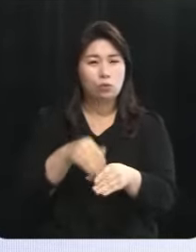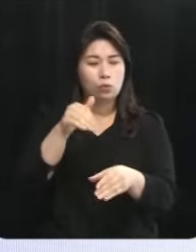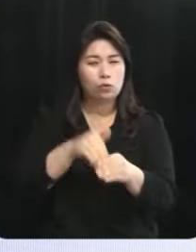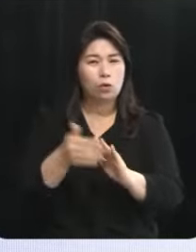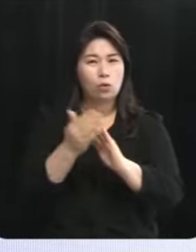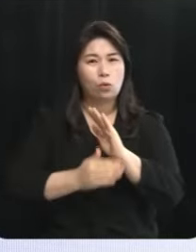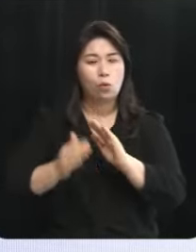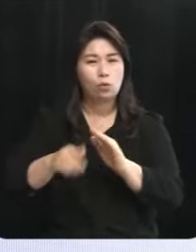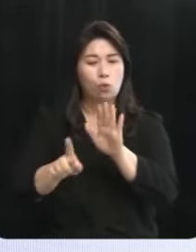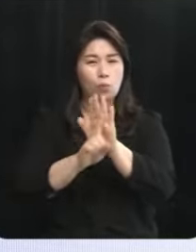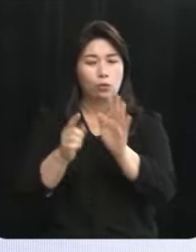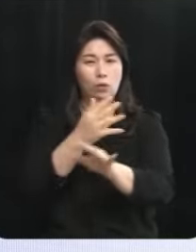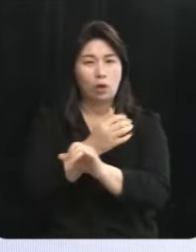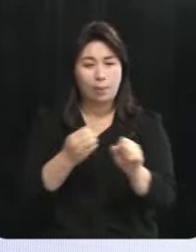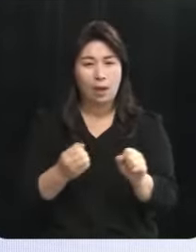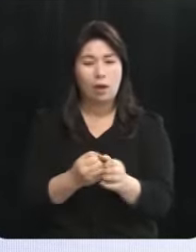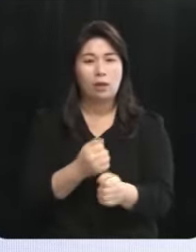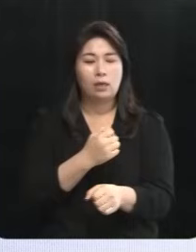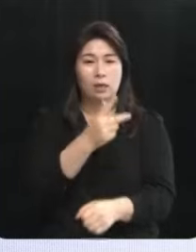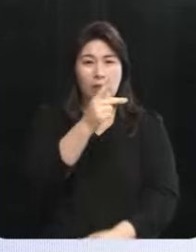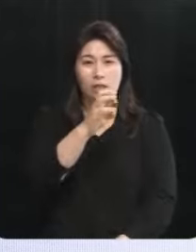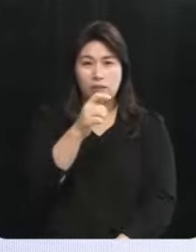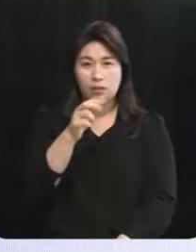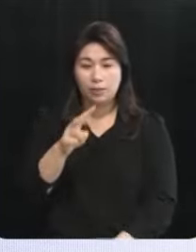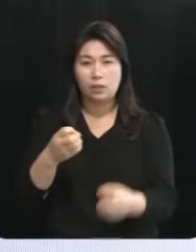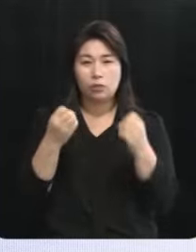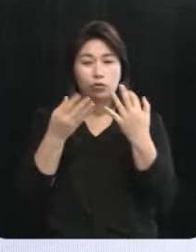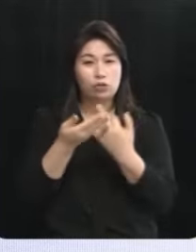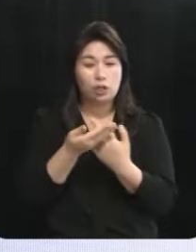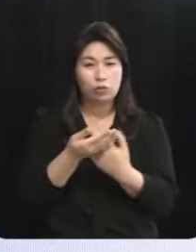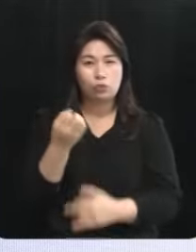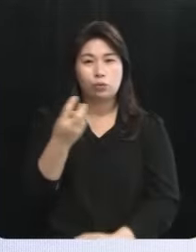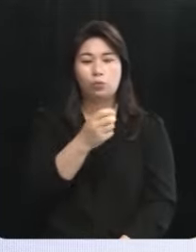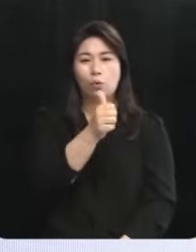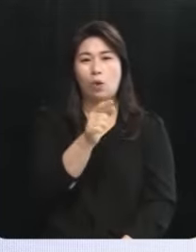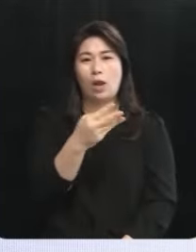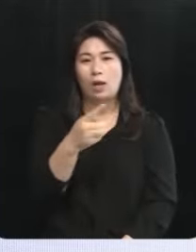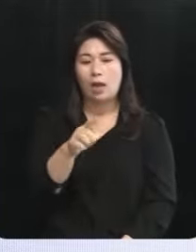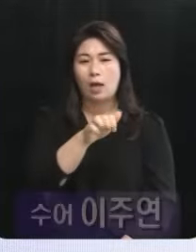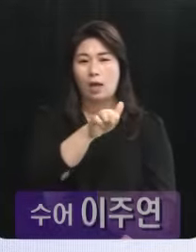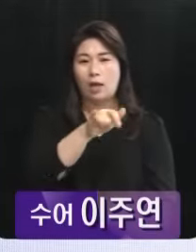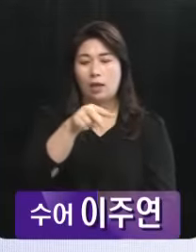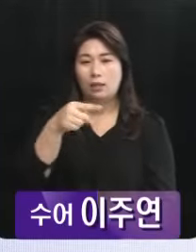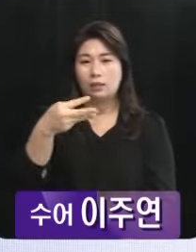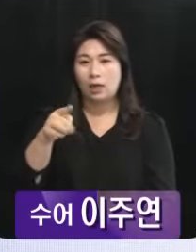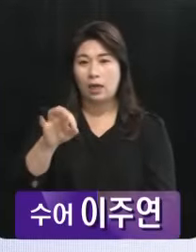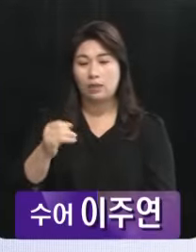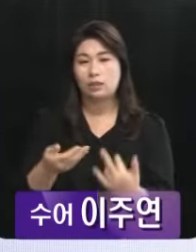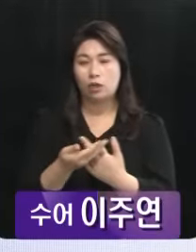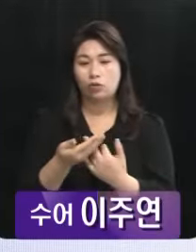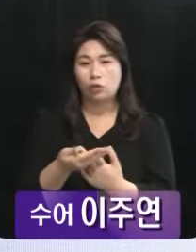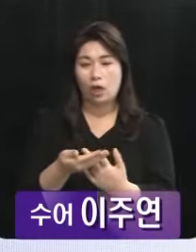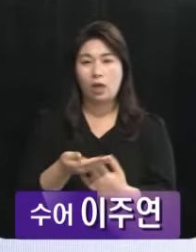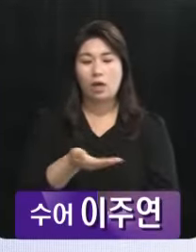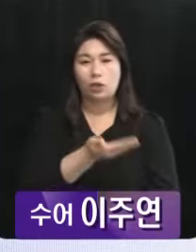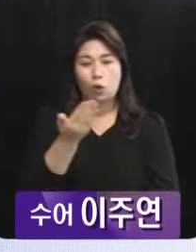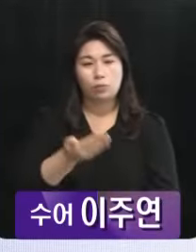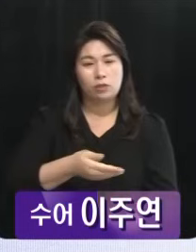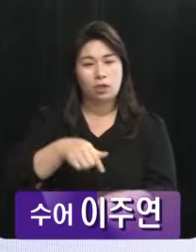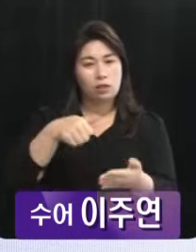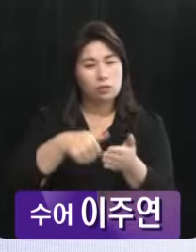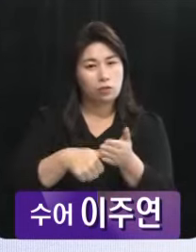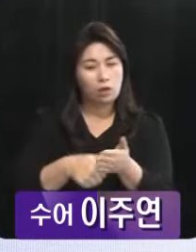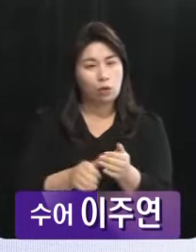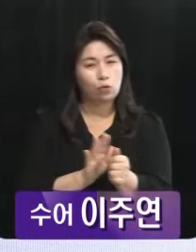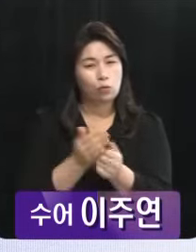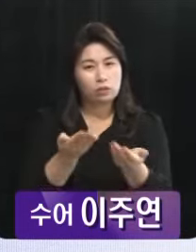공동보도 협약을 맺은 KCTV 제주방송과 뉴재주일보 한라일보 헤드라인 제주가 유권자들의 선택에 도움을 드리기 위해서